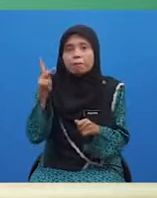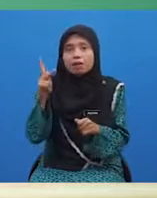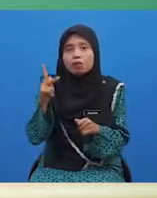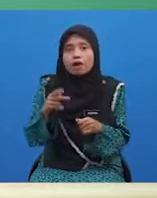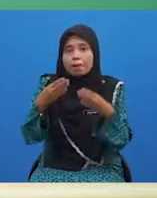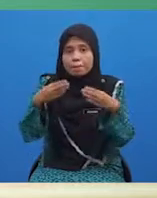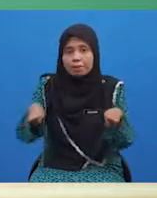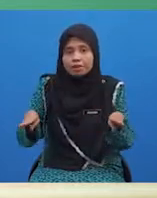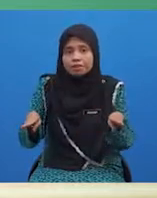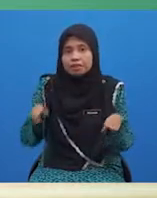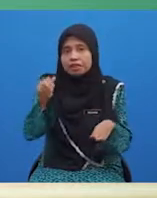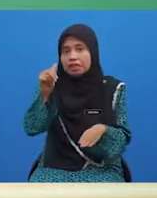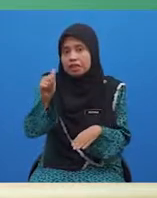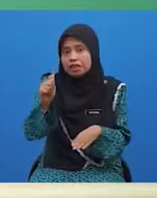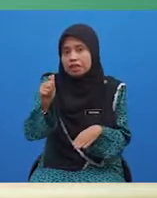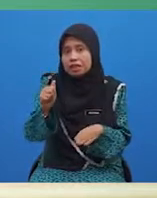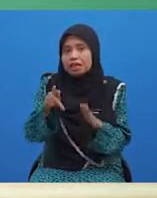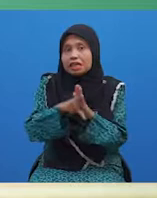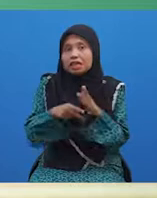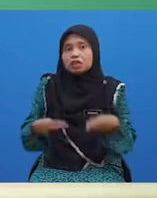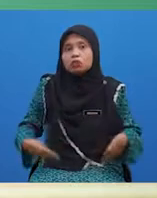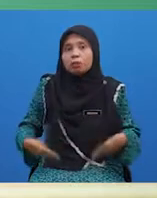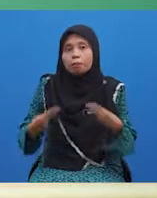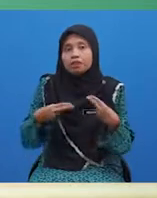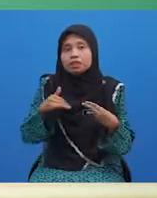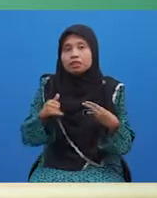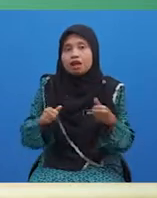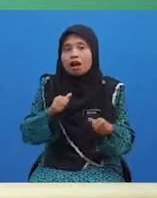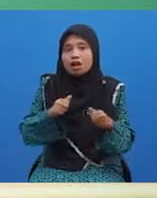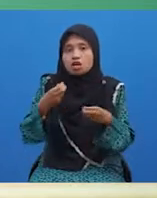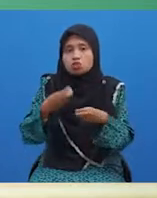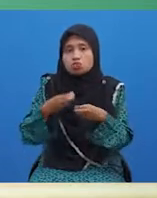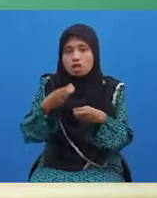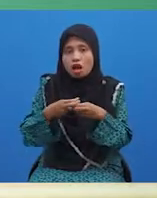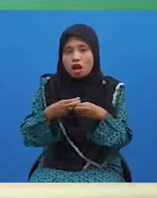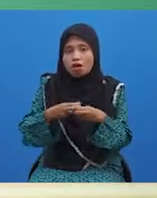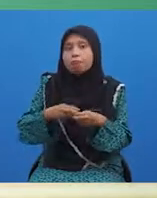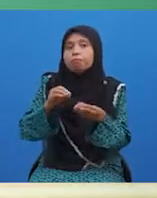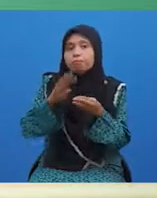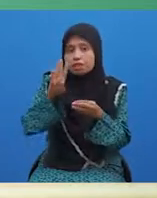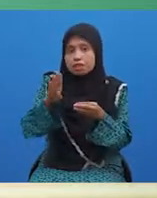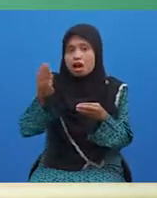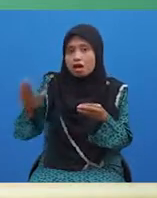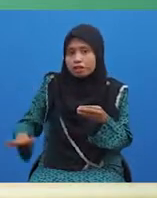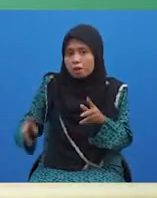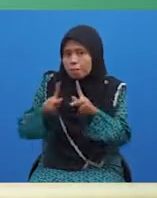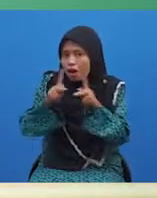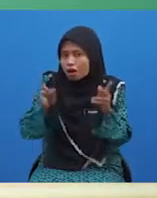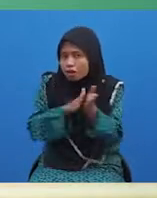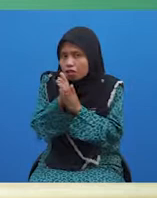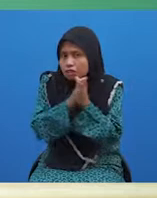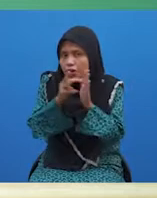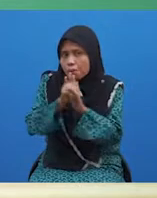A. Kehidupannya agak susah. B. Adik paling rajin membaca buku. C.